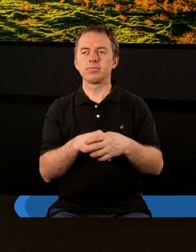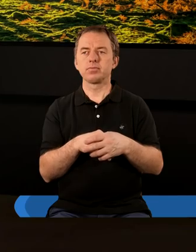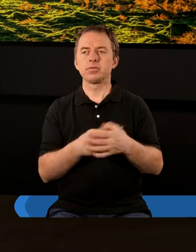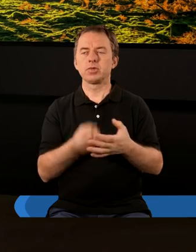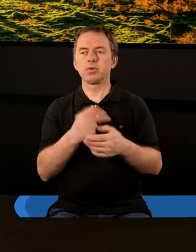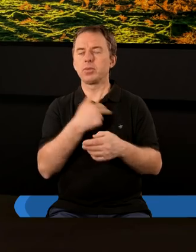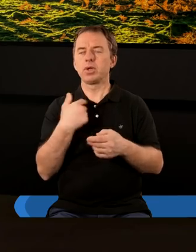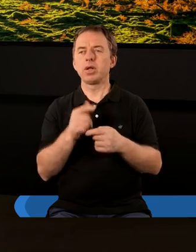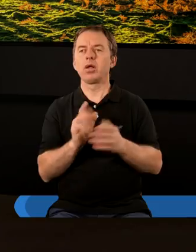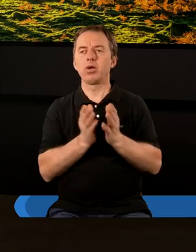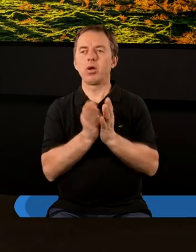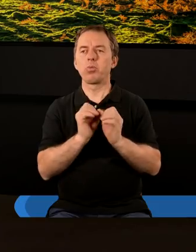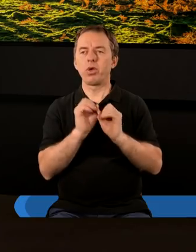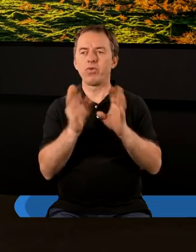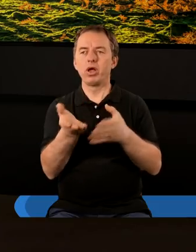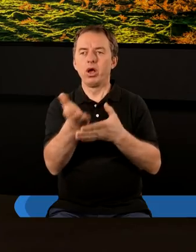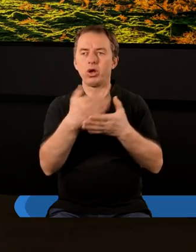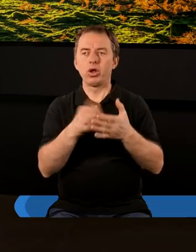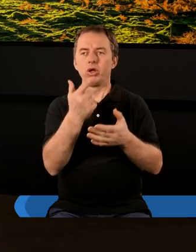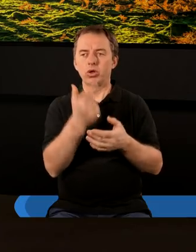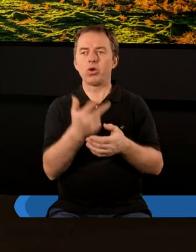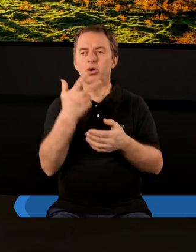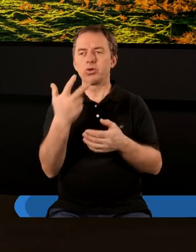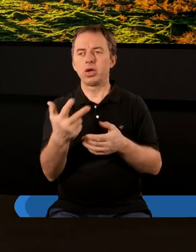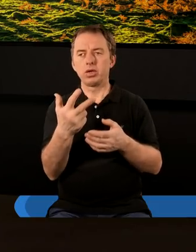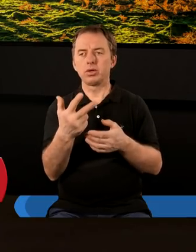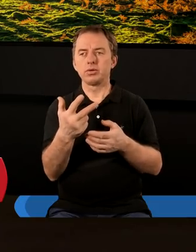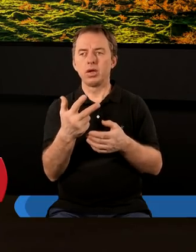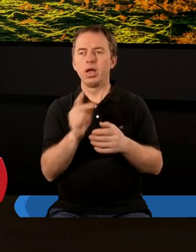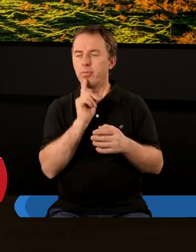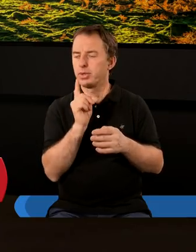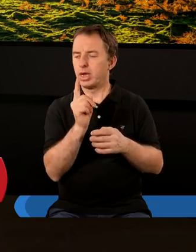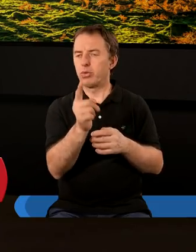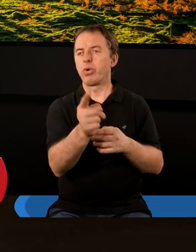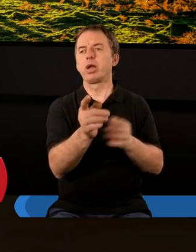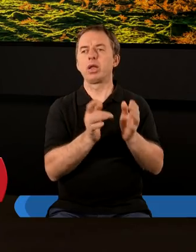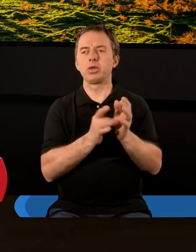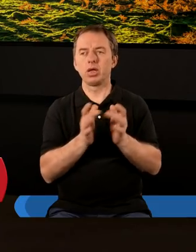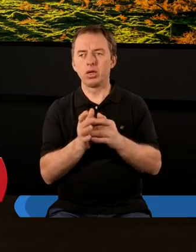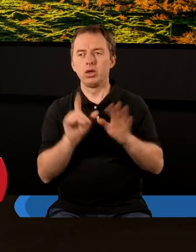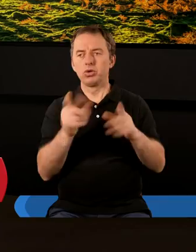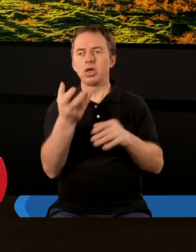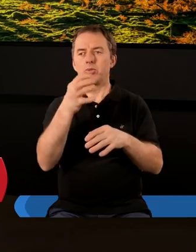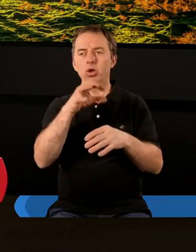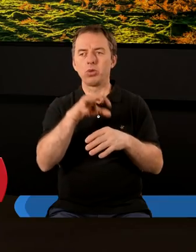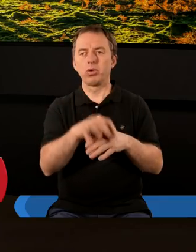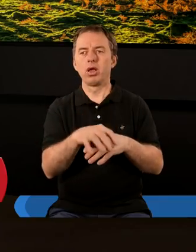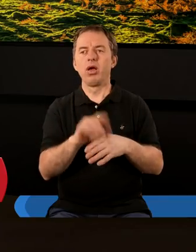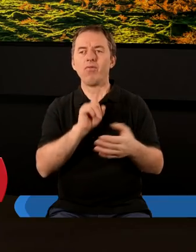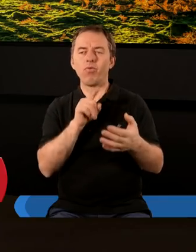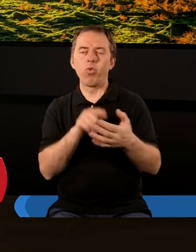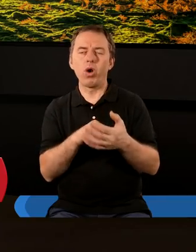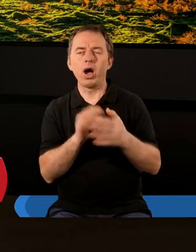Drodzy, przed nami fragmenty Księgi Objawienia, rozdziału drugiego i trzeciego i przesłanie Pana Jezusa do siedmiu zborów.